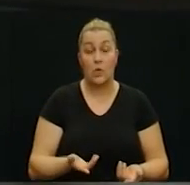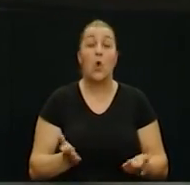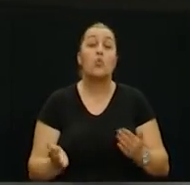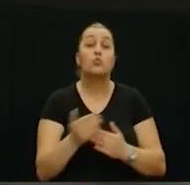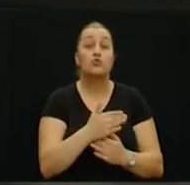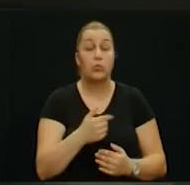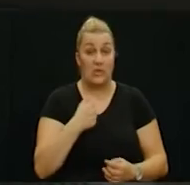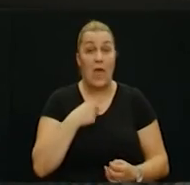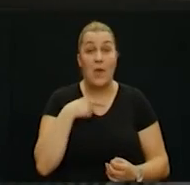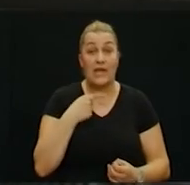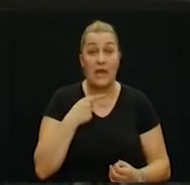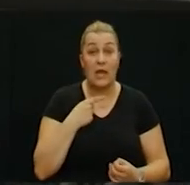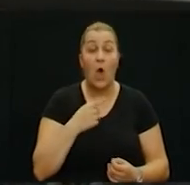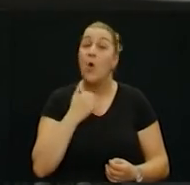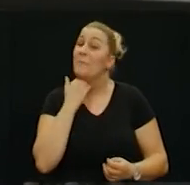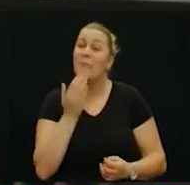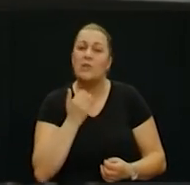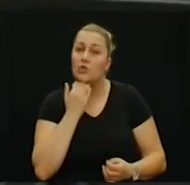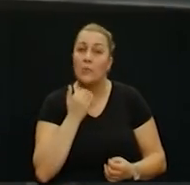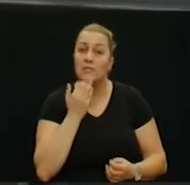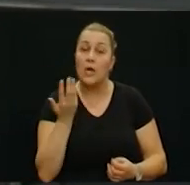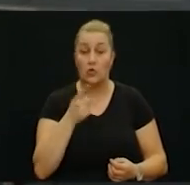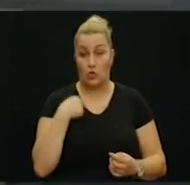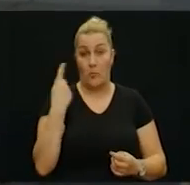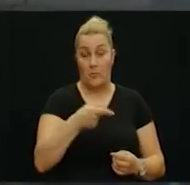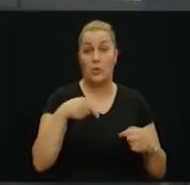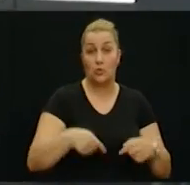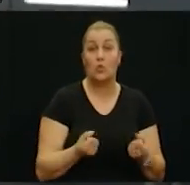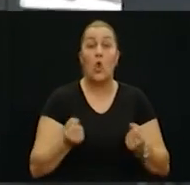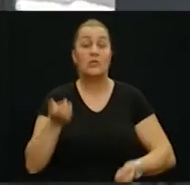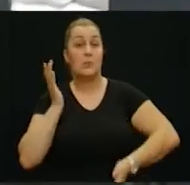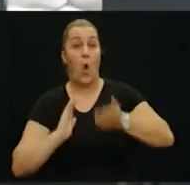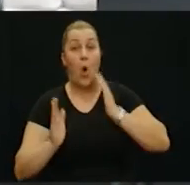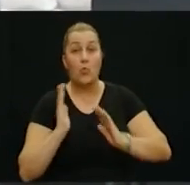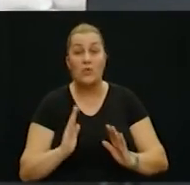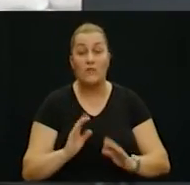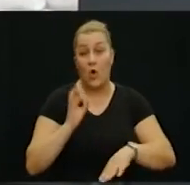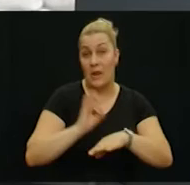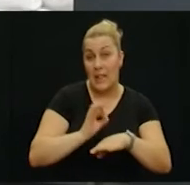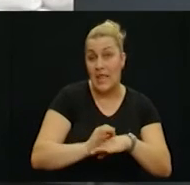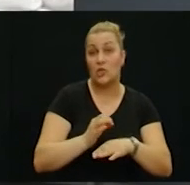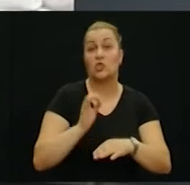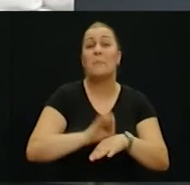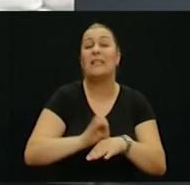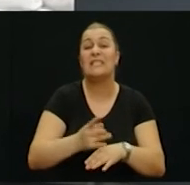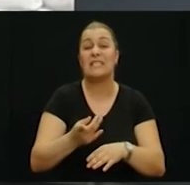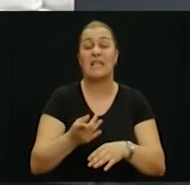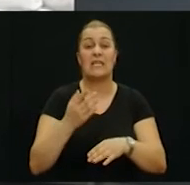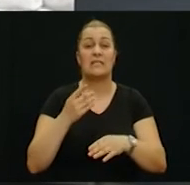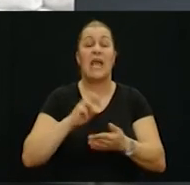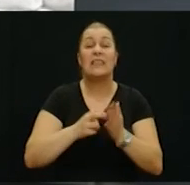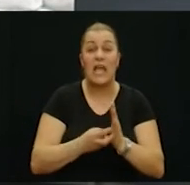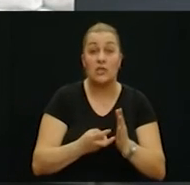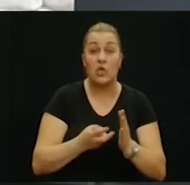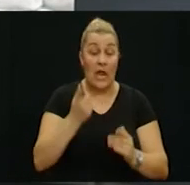i usput nam je rekao da bez obzira što mi sad svi tu nosimo uniforme liježniške medicinske sese